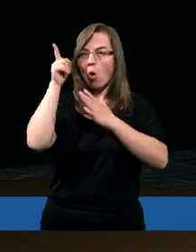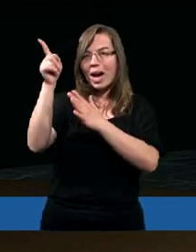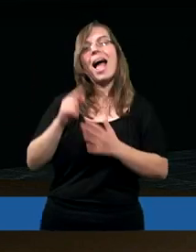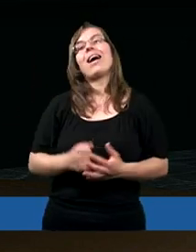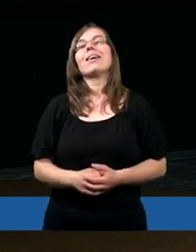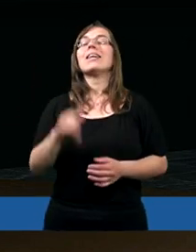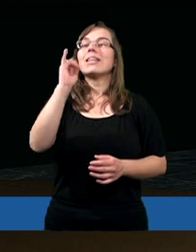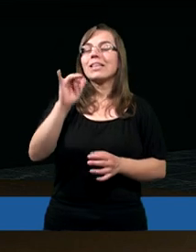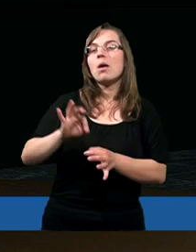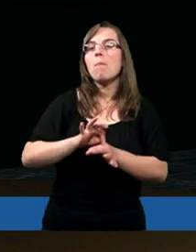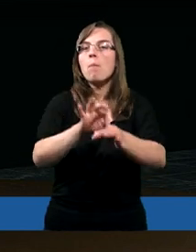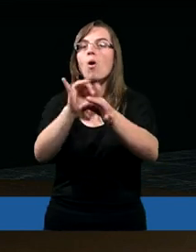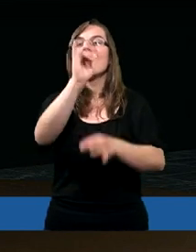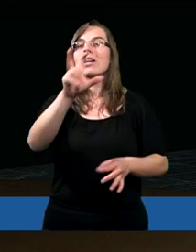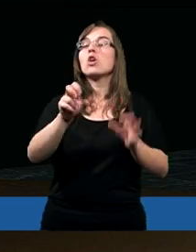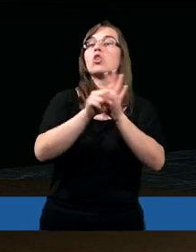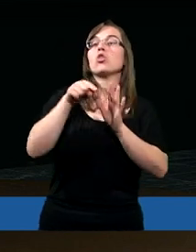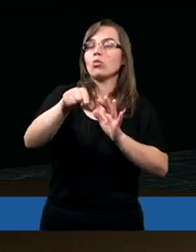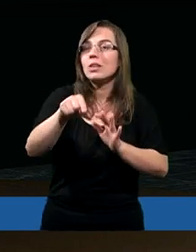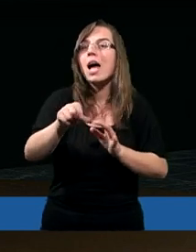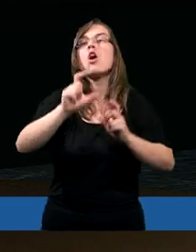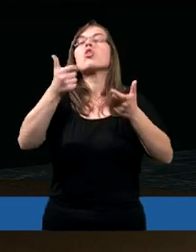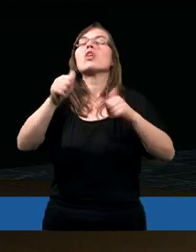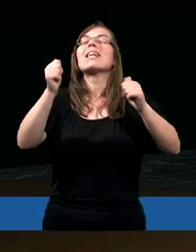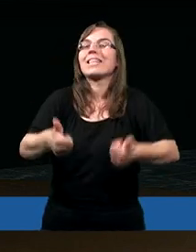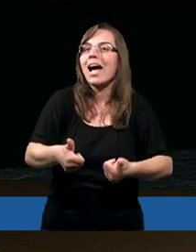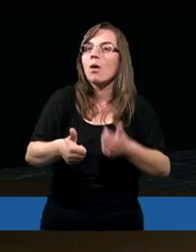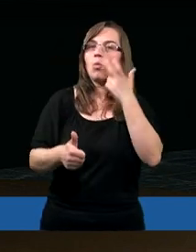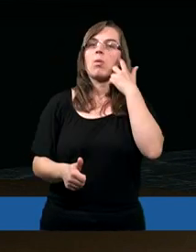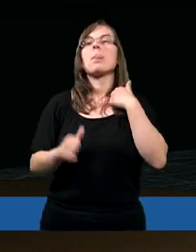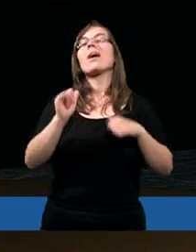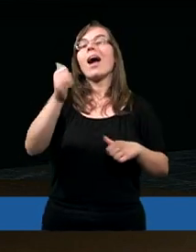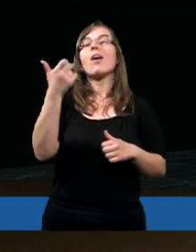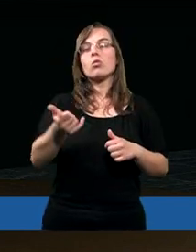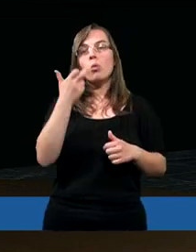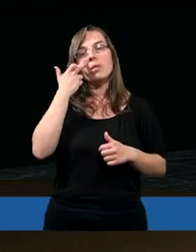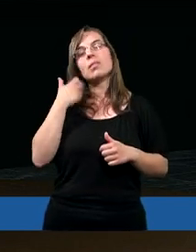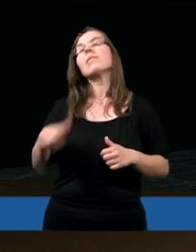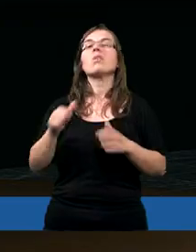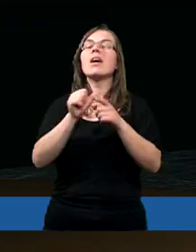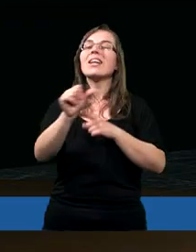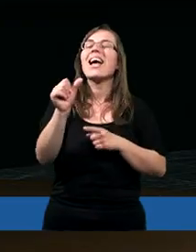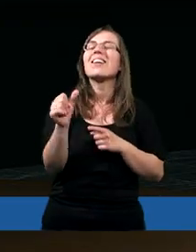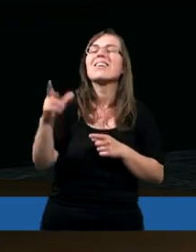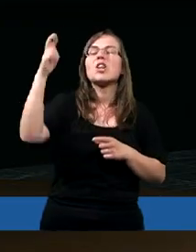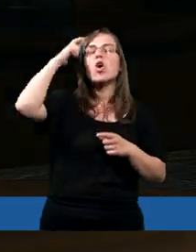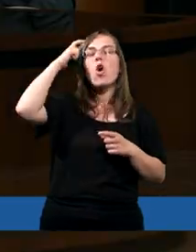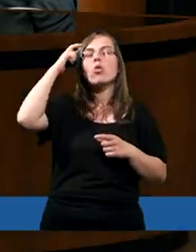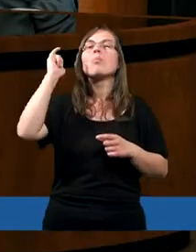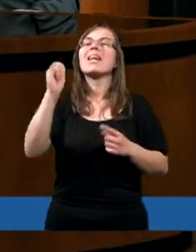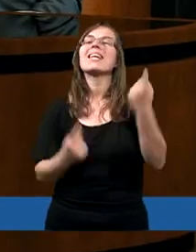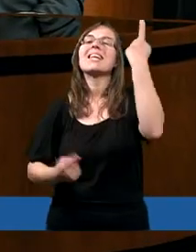i pokierował ich do tego, co się stało. Jak trudno widzimy, jest rozumieć i